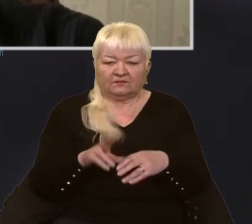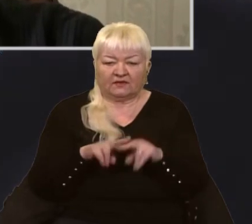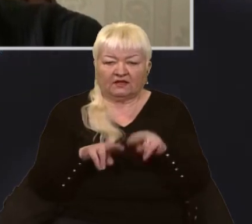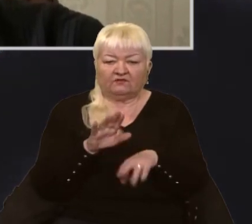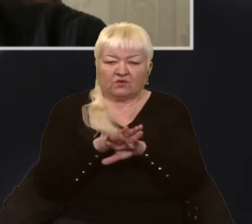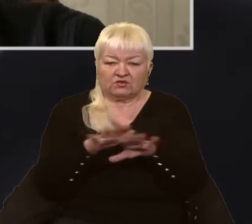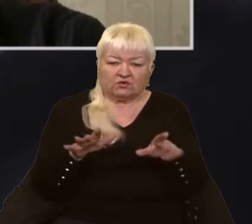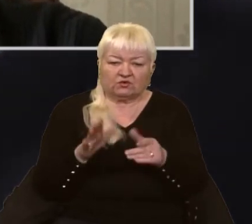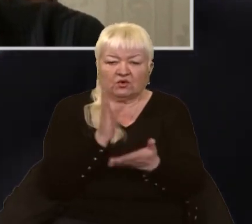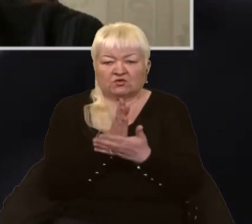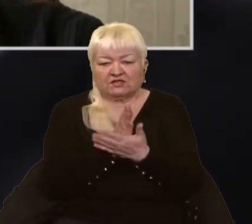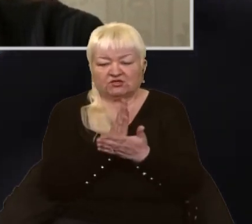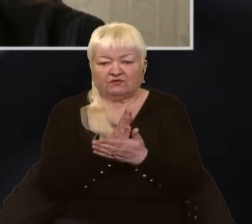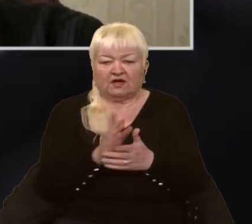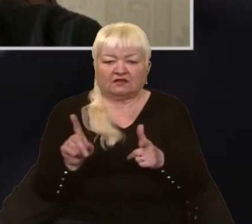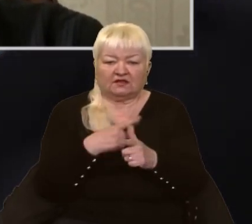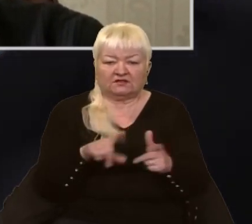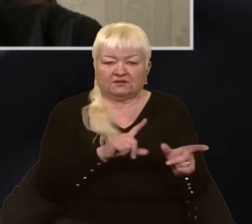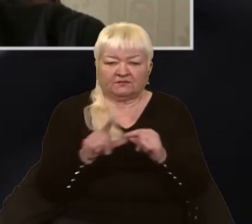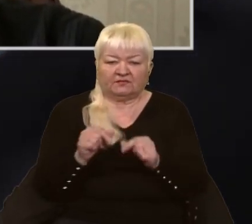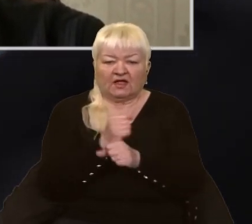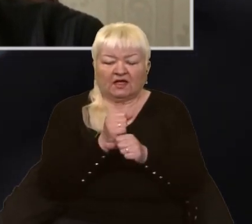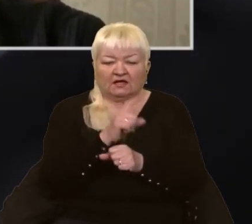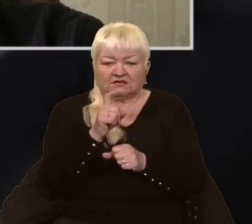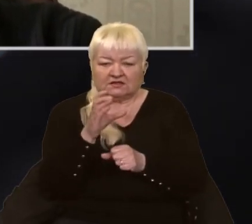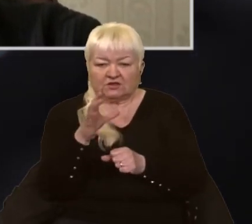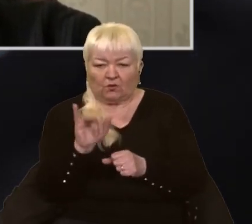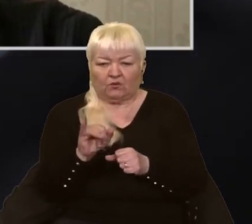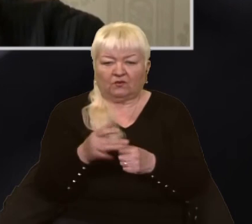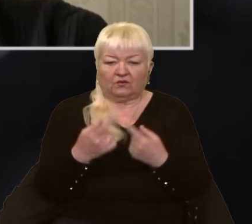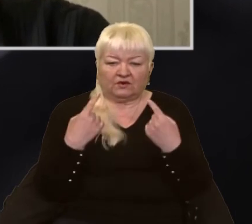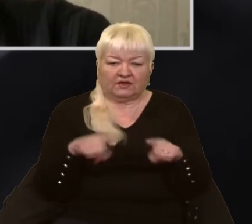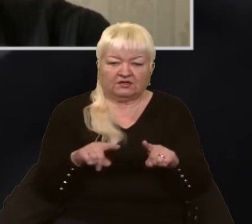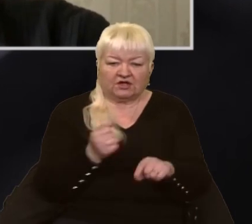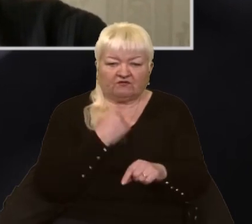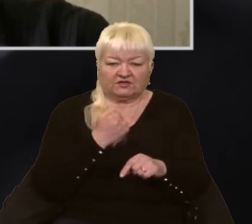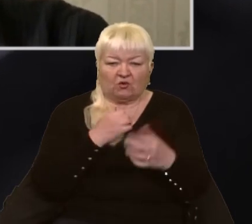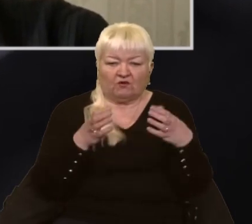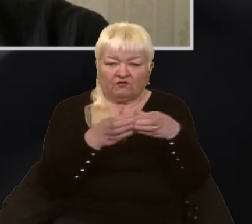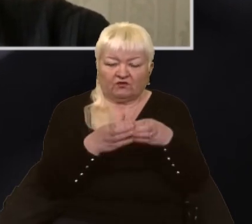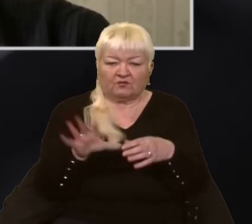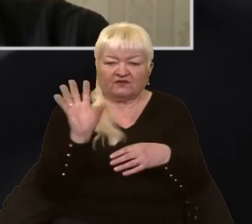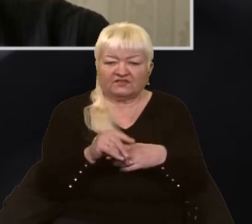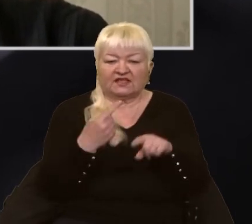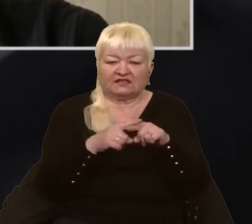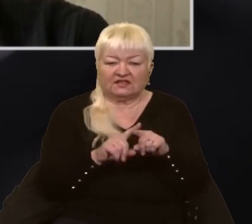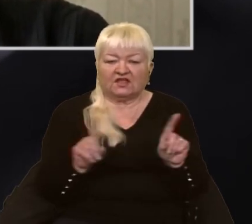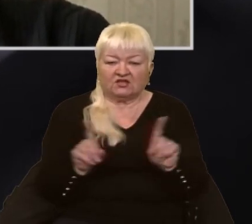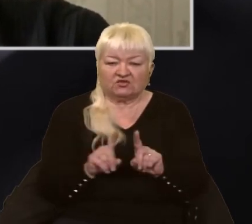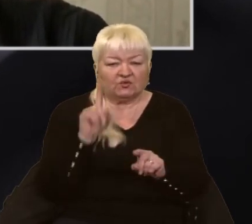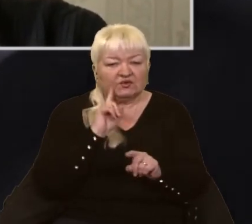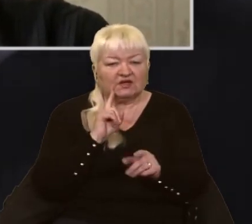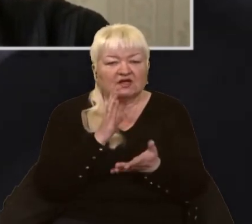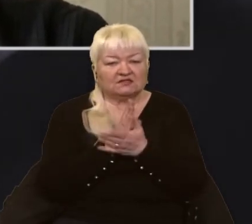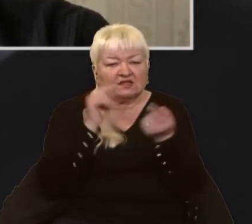чи то розташування, чи пересування збройних сил України, чи інших військових формувань. Тобто все те, що наразі є